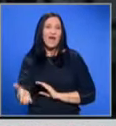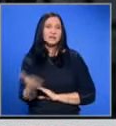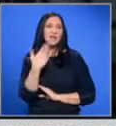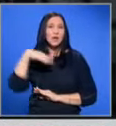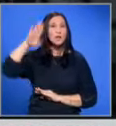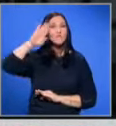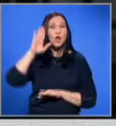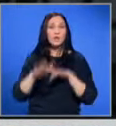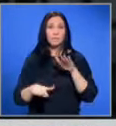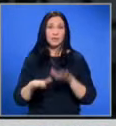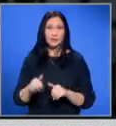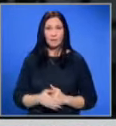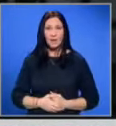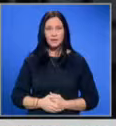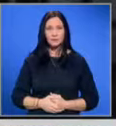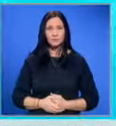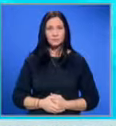хиляди военни престъпления.